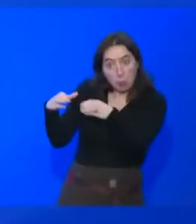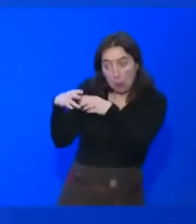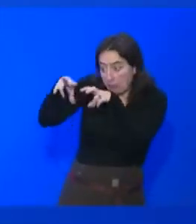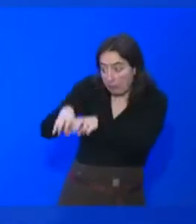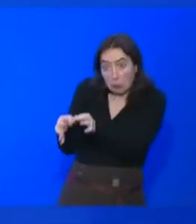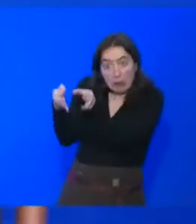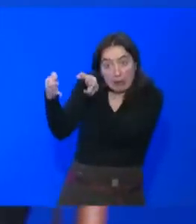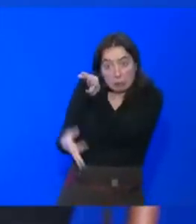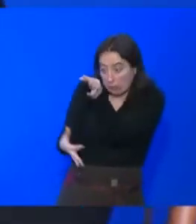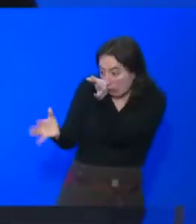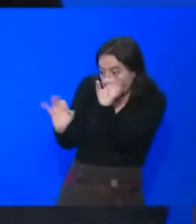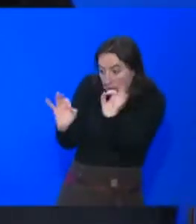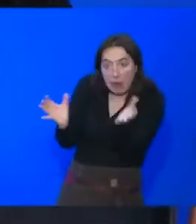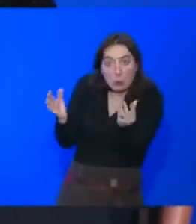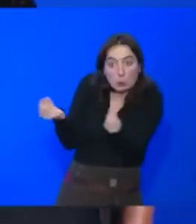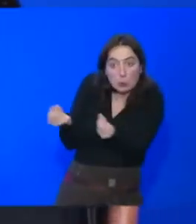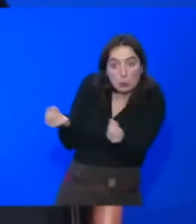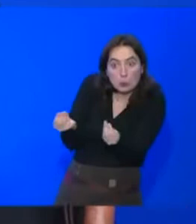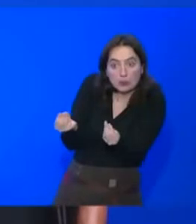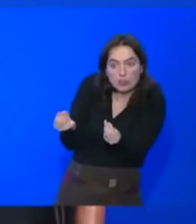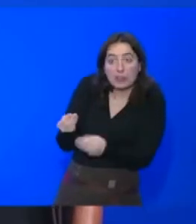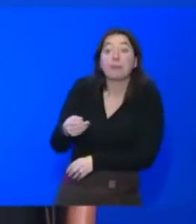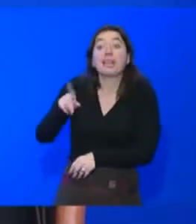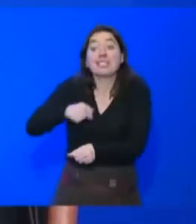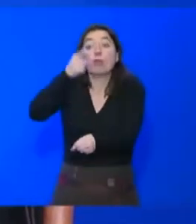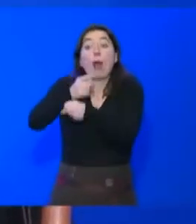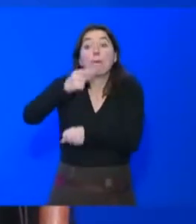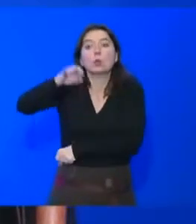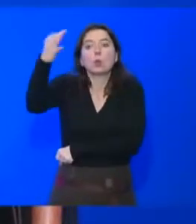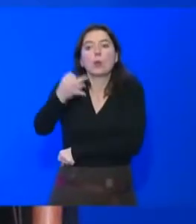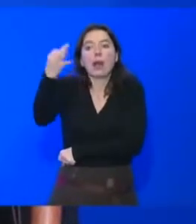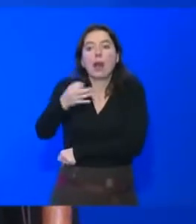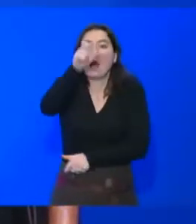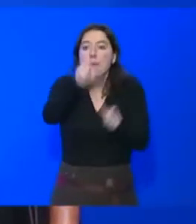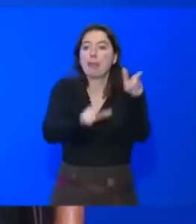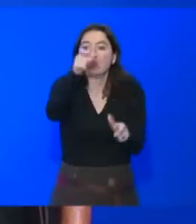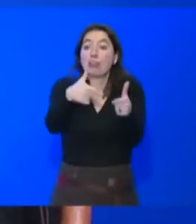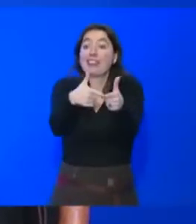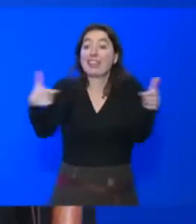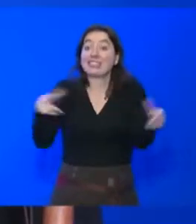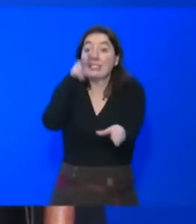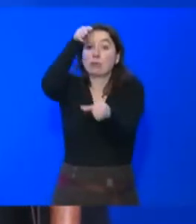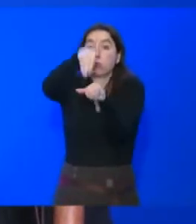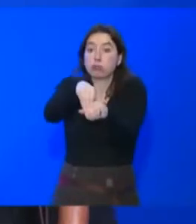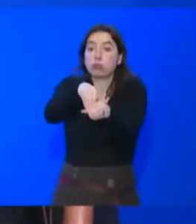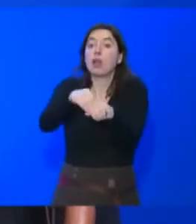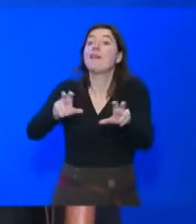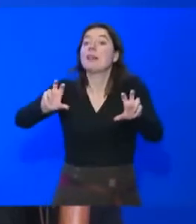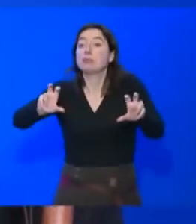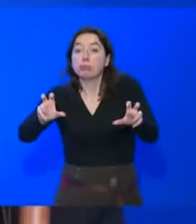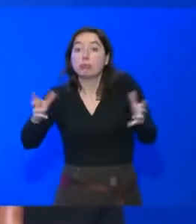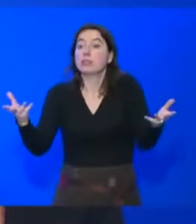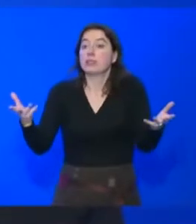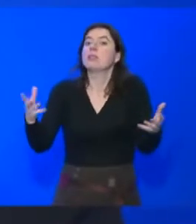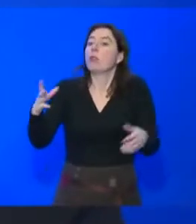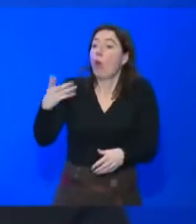J'ai une question à poser. Faudrait-il imposer des quotas aussi dans les médias ? Alors que ce soit côté journalistique, parce que j'ai deux,